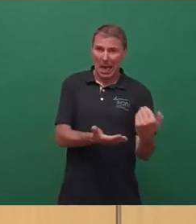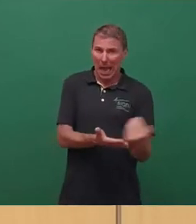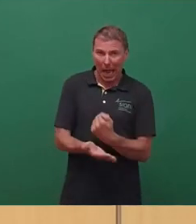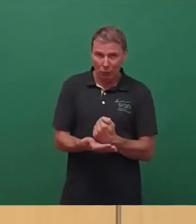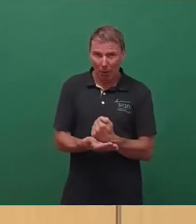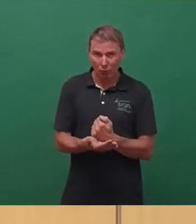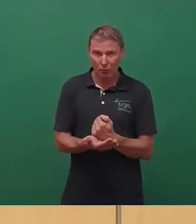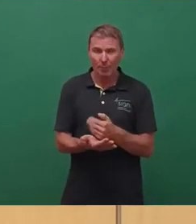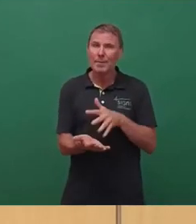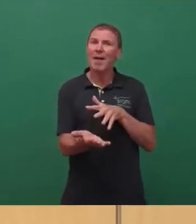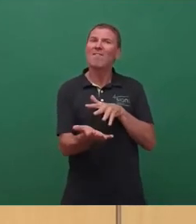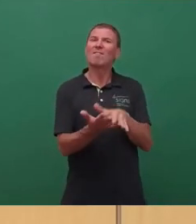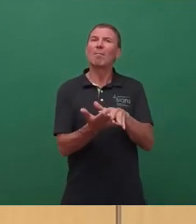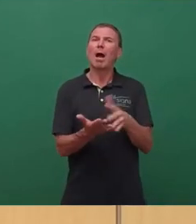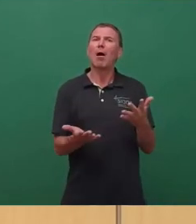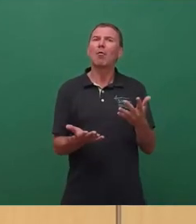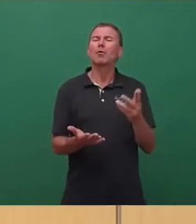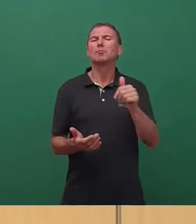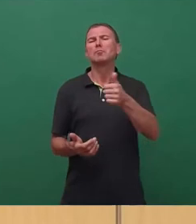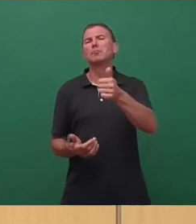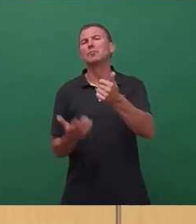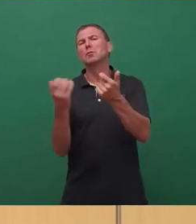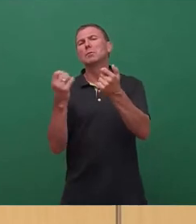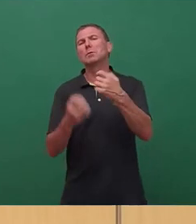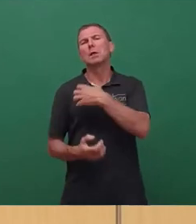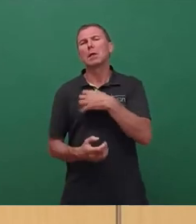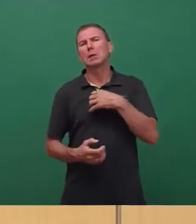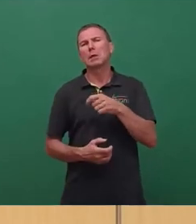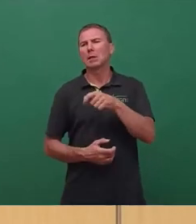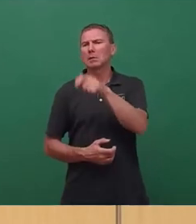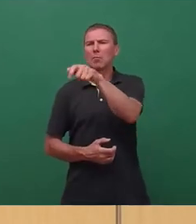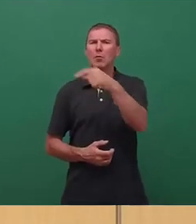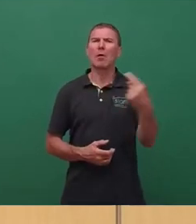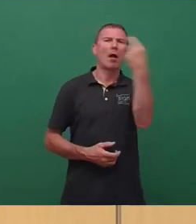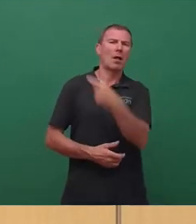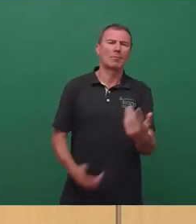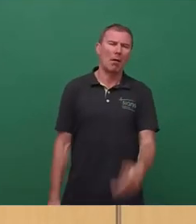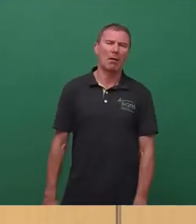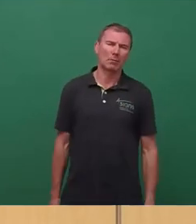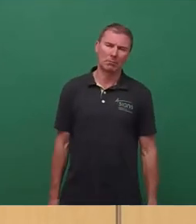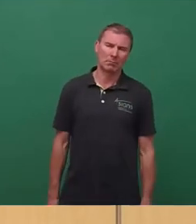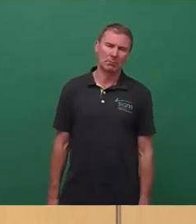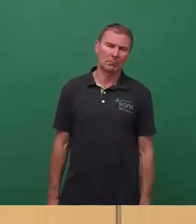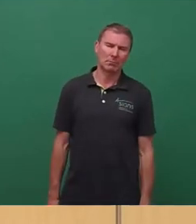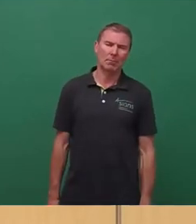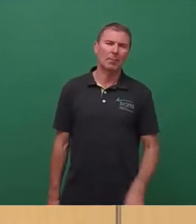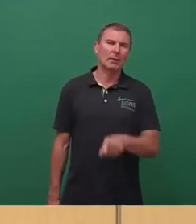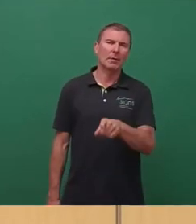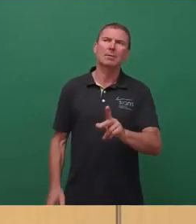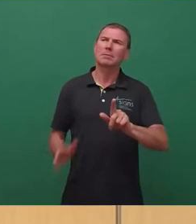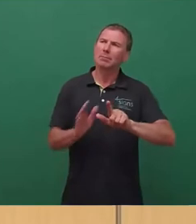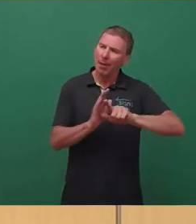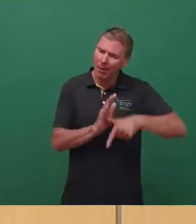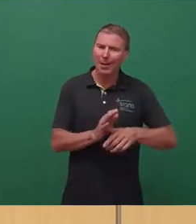Verbrauch, den so circa 70 Dresdner im Jahr haben. Das ist aus meiner Sicht kein Beitrag, die